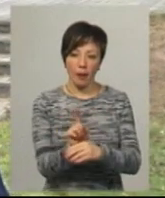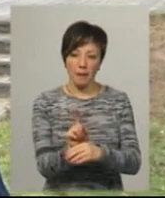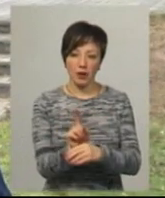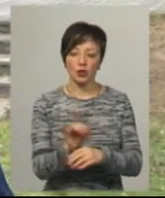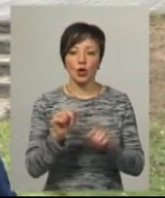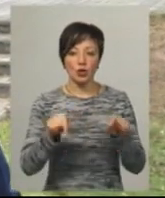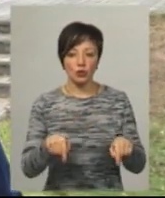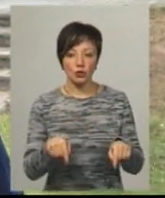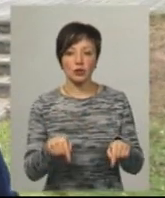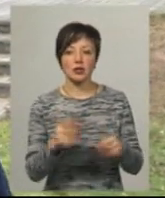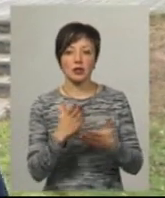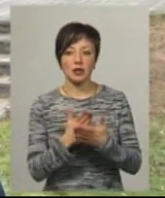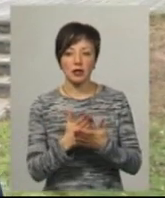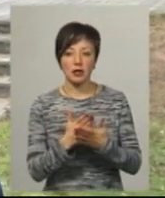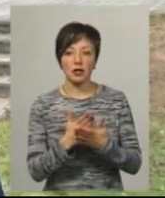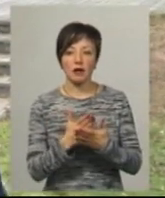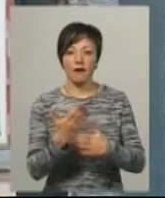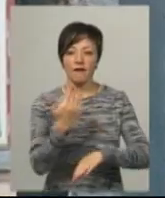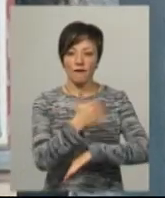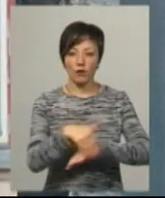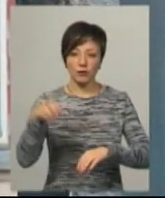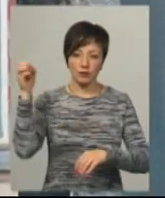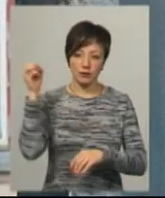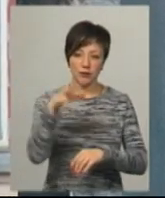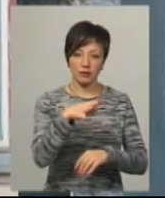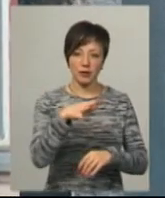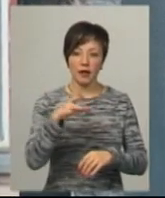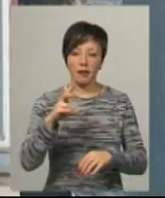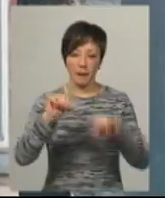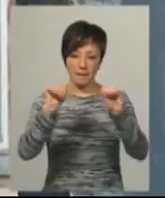І тут же включається вуличне освітлення, прожектор прямоосвітича на пам'ятник.